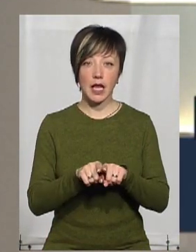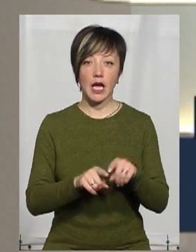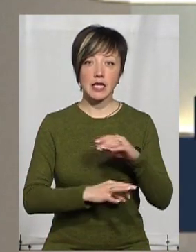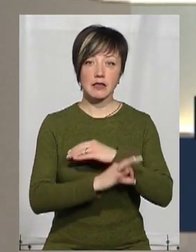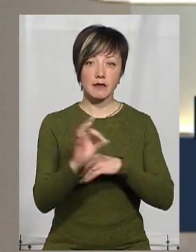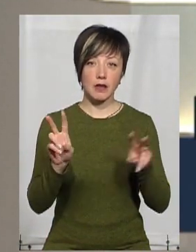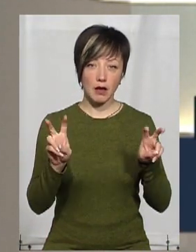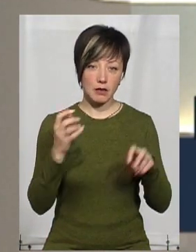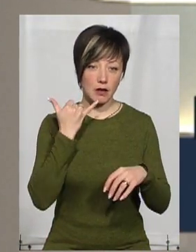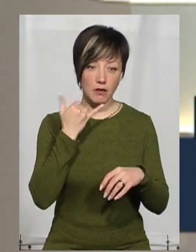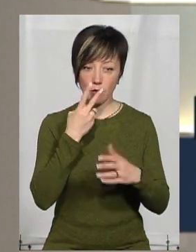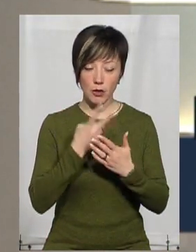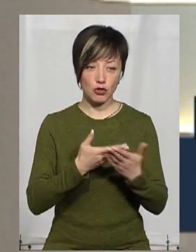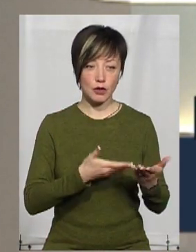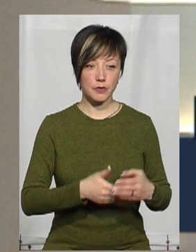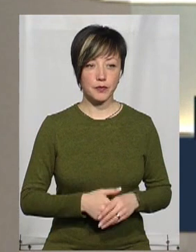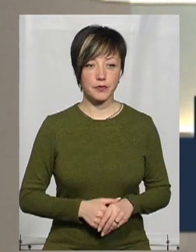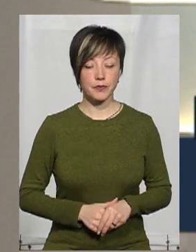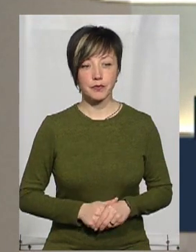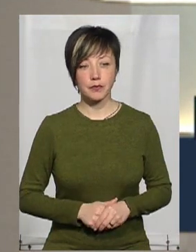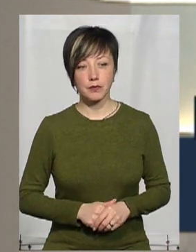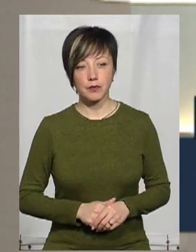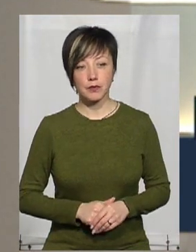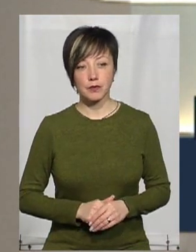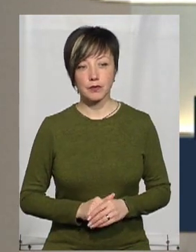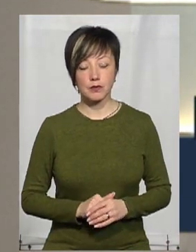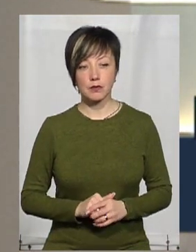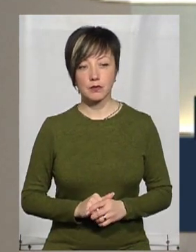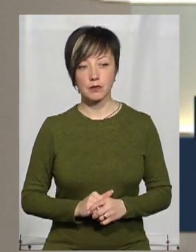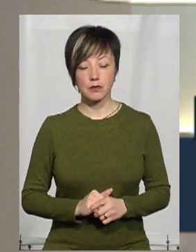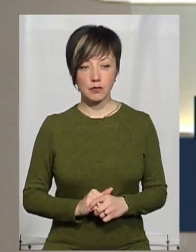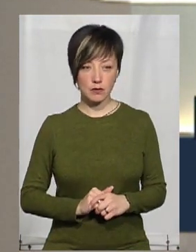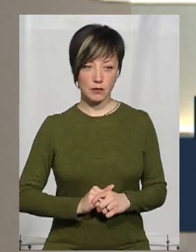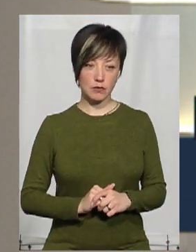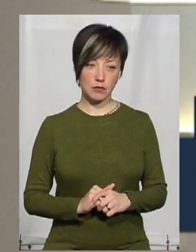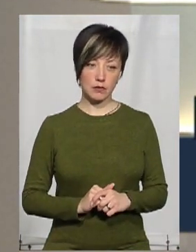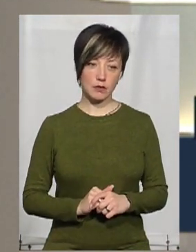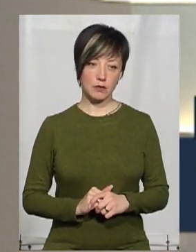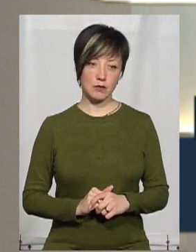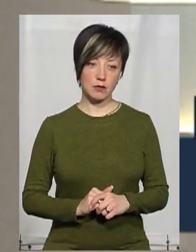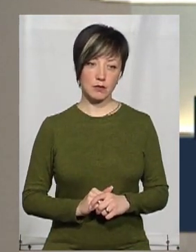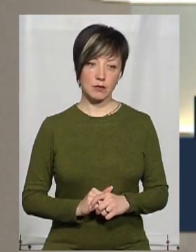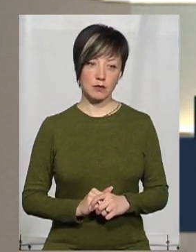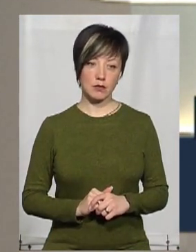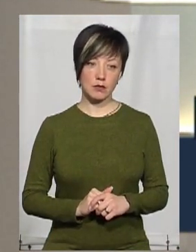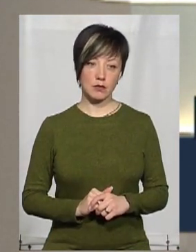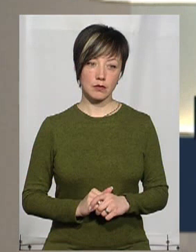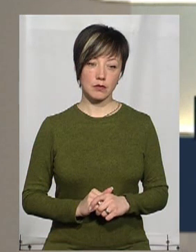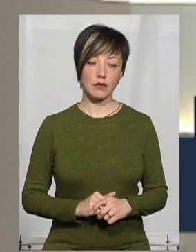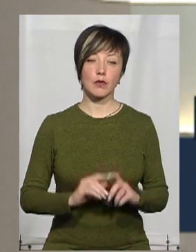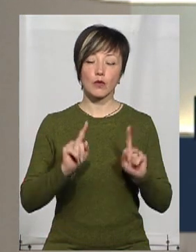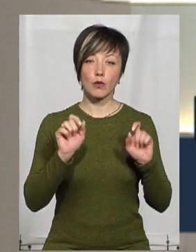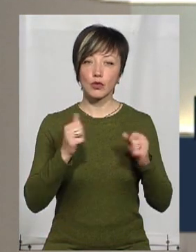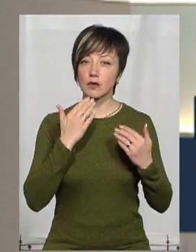«Світанок» за телефоном, який ви бачите на екрані. Туди ж можуть звертатися і люди, які